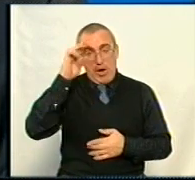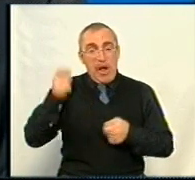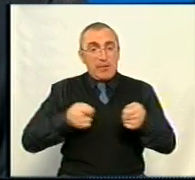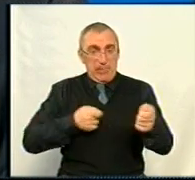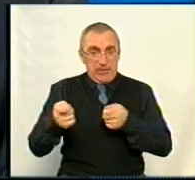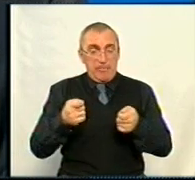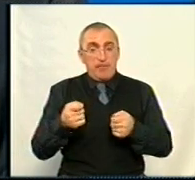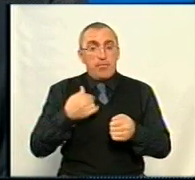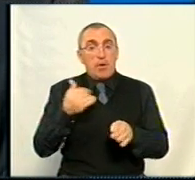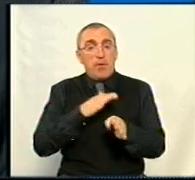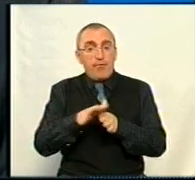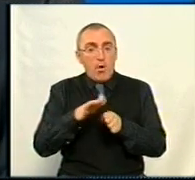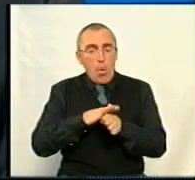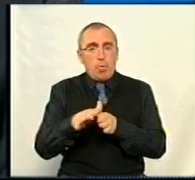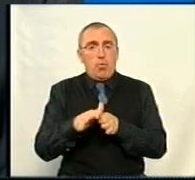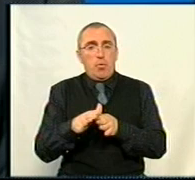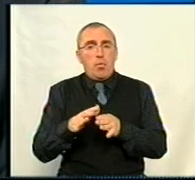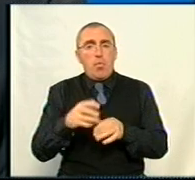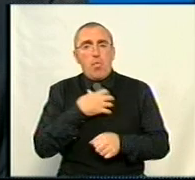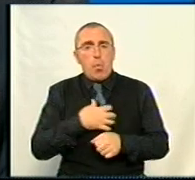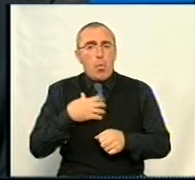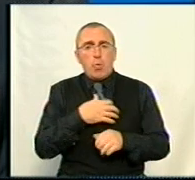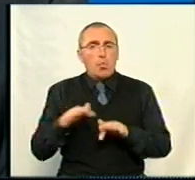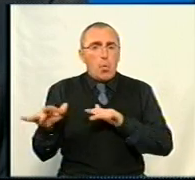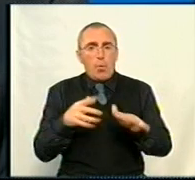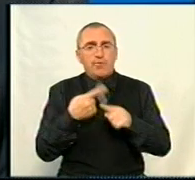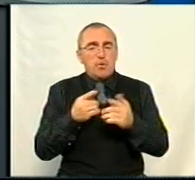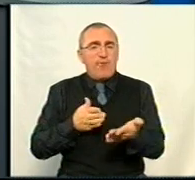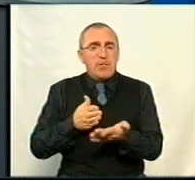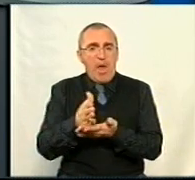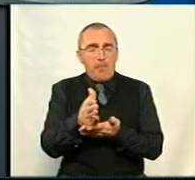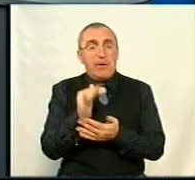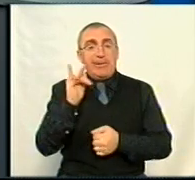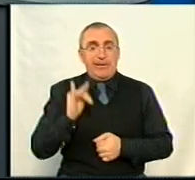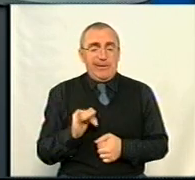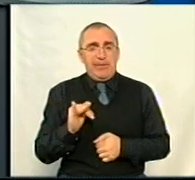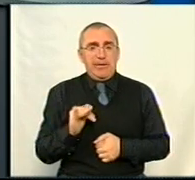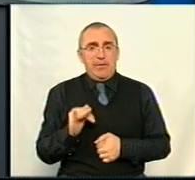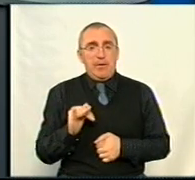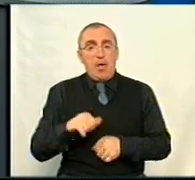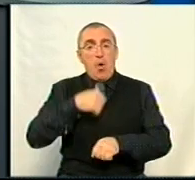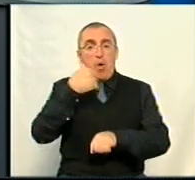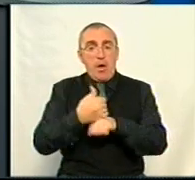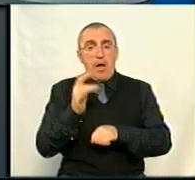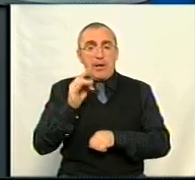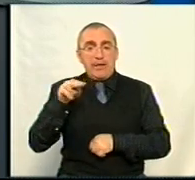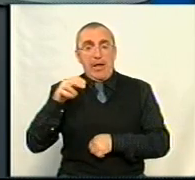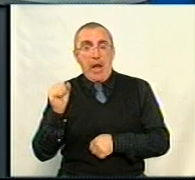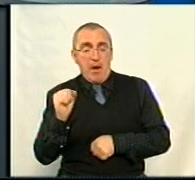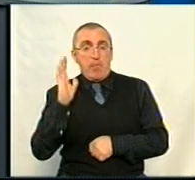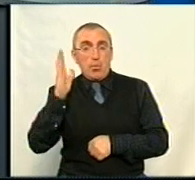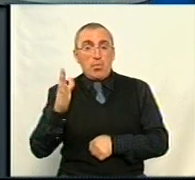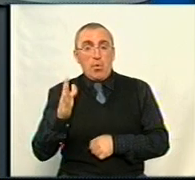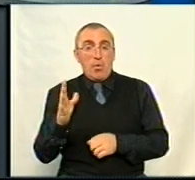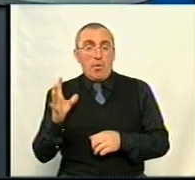зараз виконуватимуть ключову роль в цьому напрямку і голови РДА, які будуть